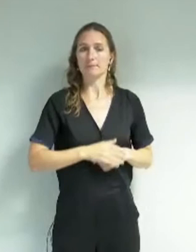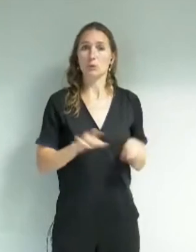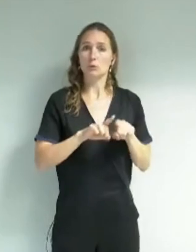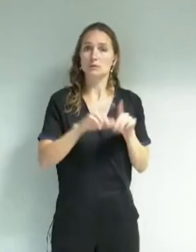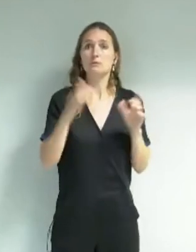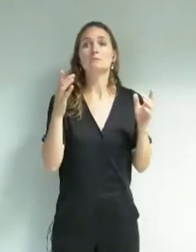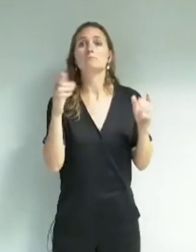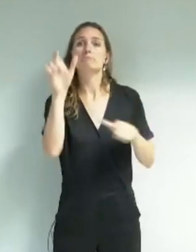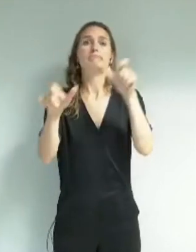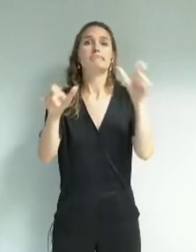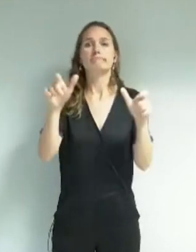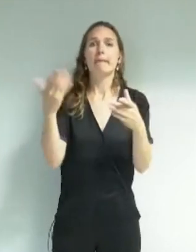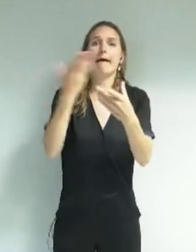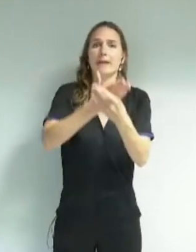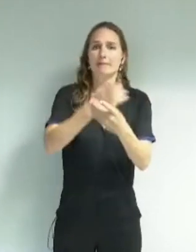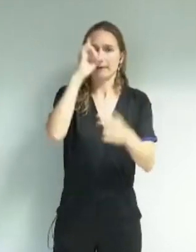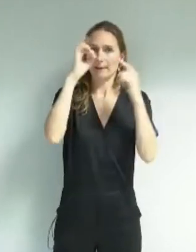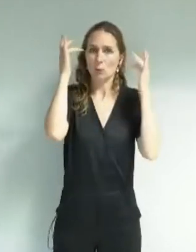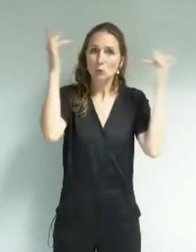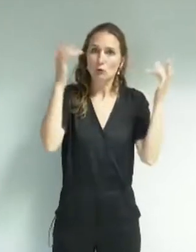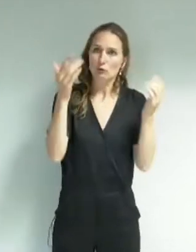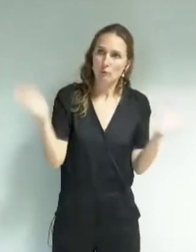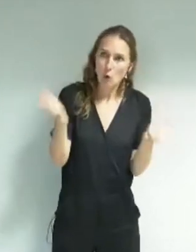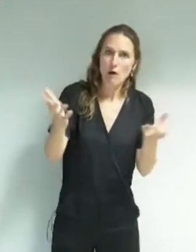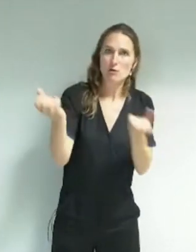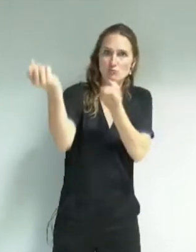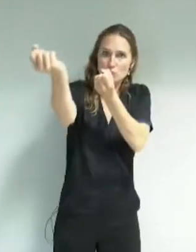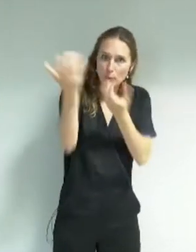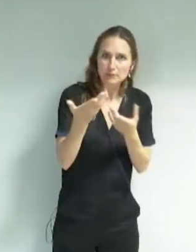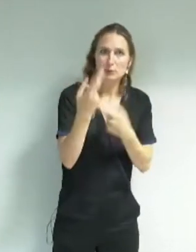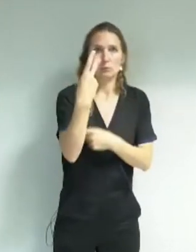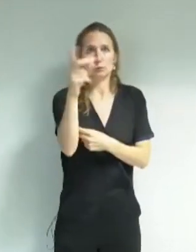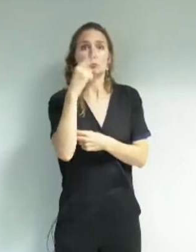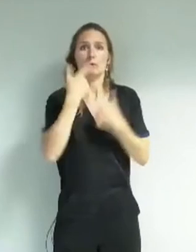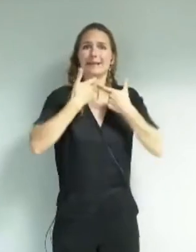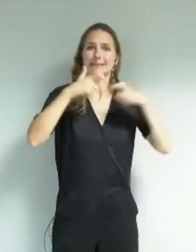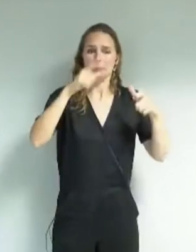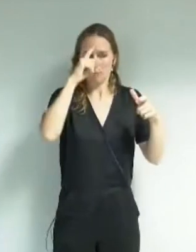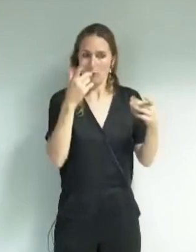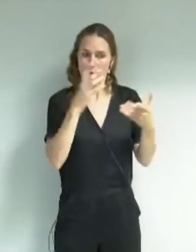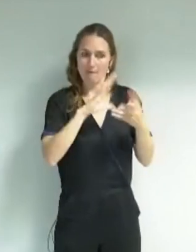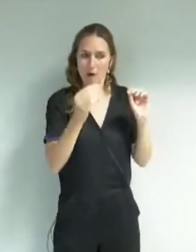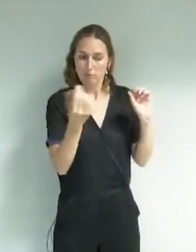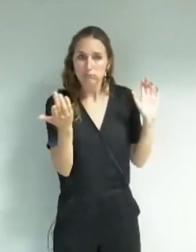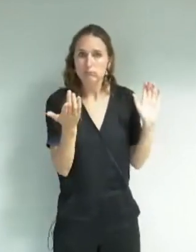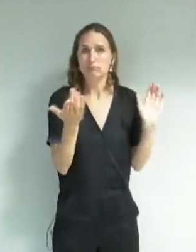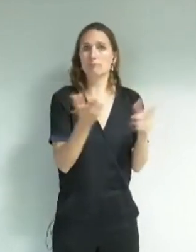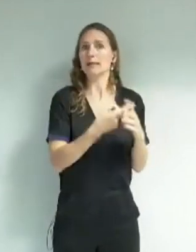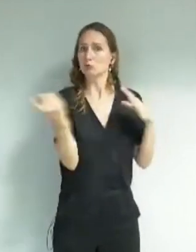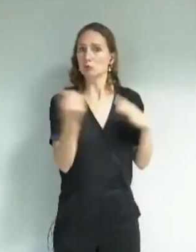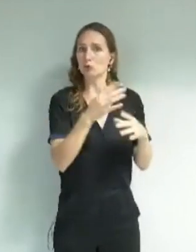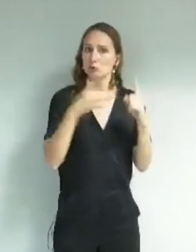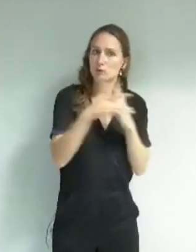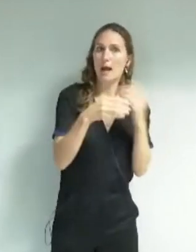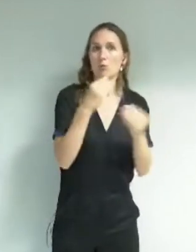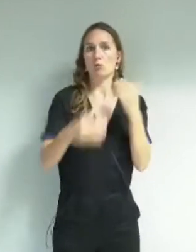faire des propositions accessibles à toutes les formes d'exclusion sociale et de handicap. Pour cela, travailler en lien avec les